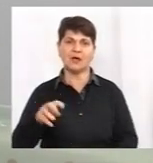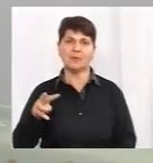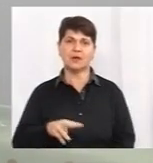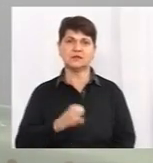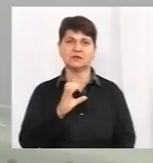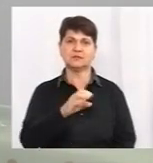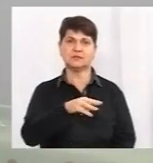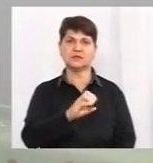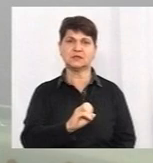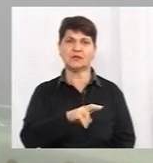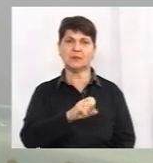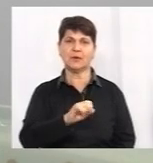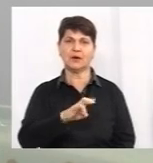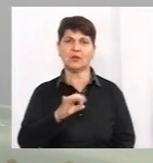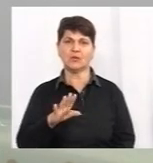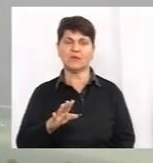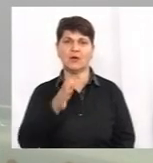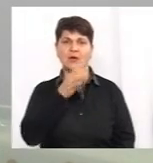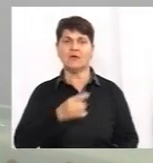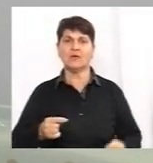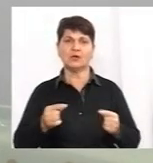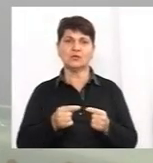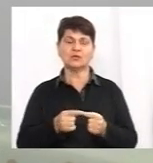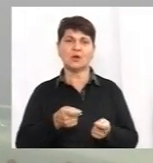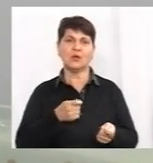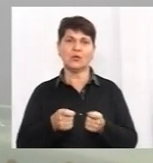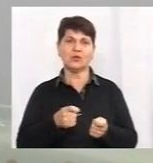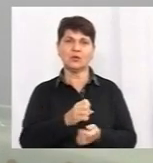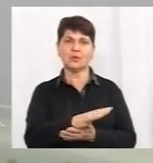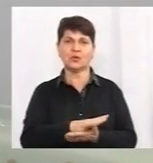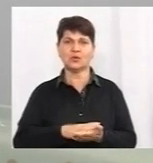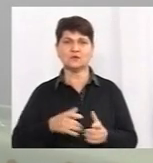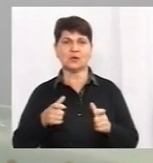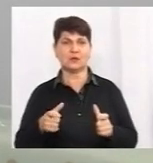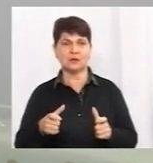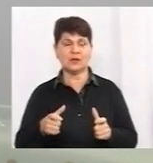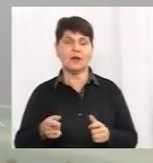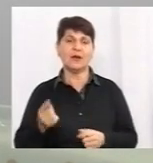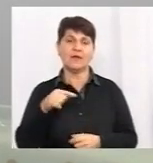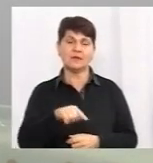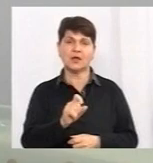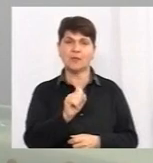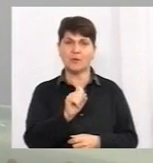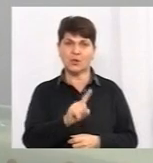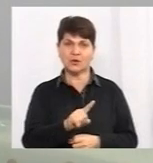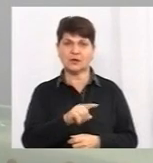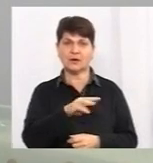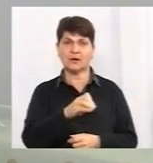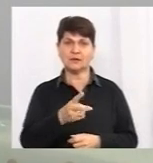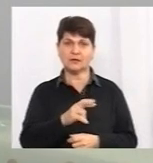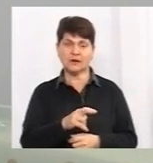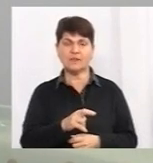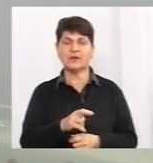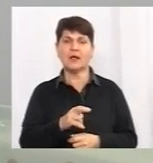Водночас уряд ухвалив рішення про продовження карантину. Втім, з 11 травня зняли певні обмеження.